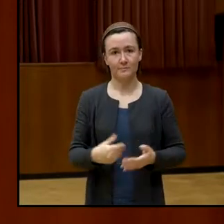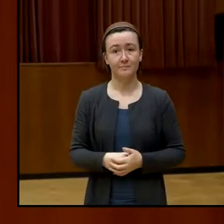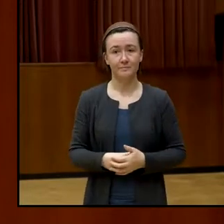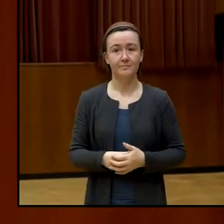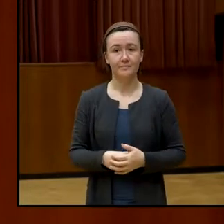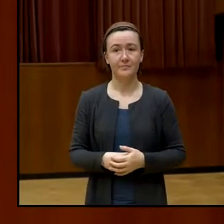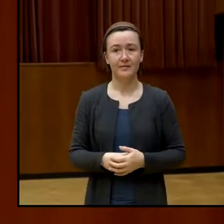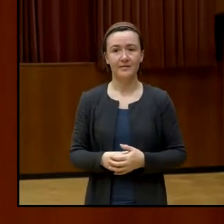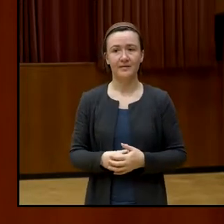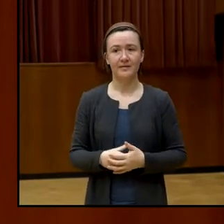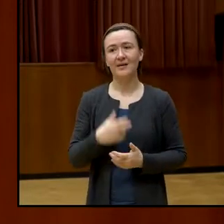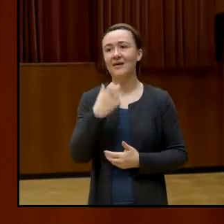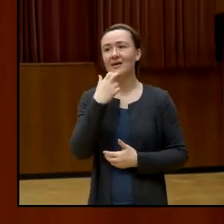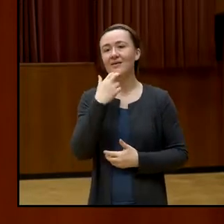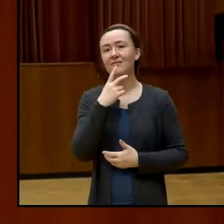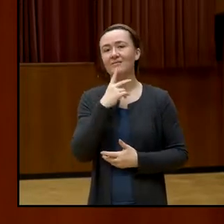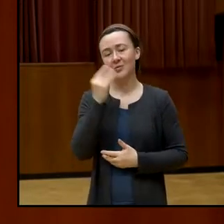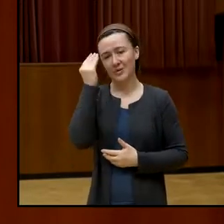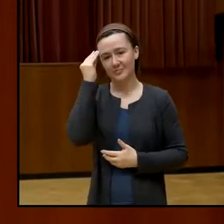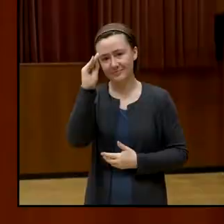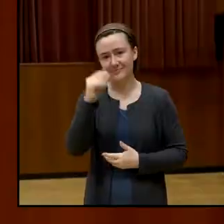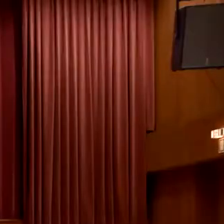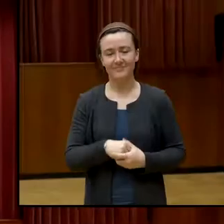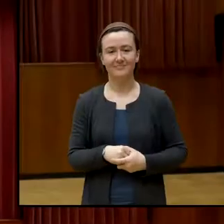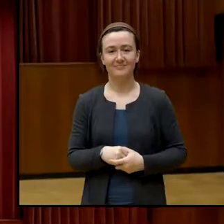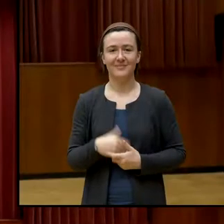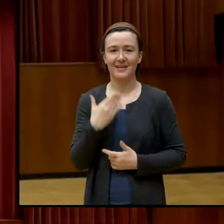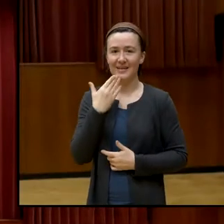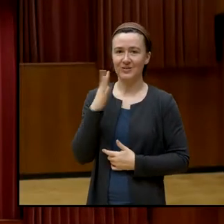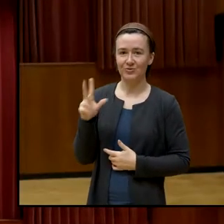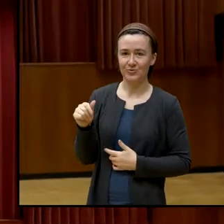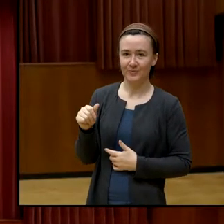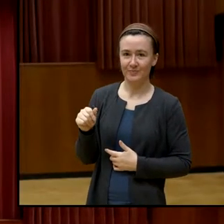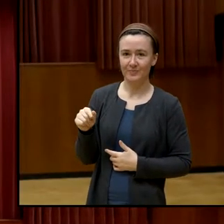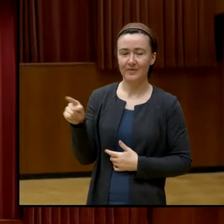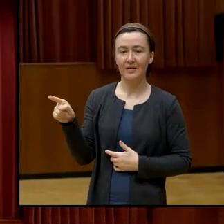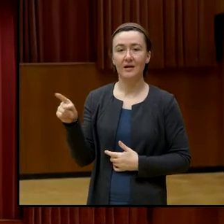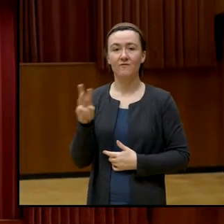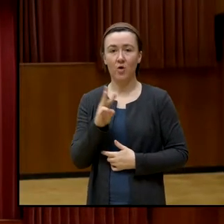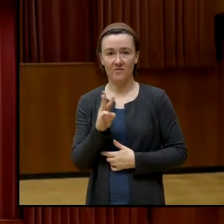Also das wollte ich jetzt irgendwie nur noch anmerken. Dankeschön. Wolfgang?